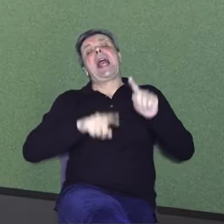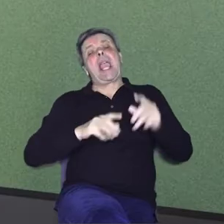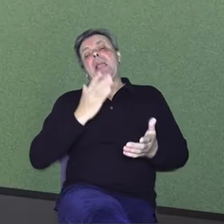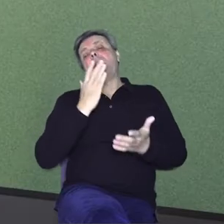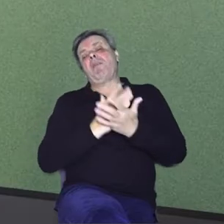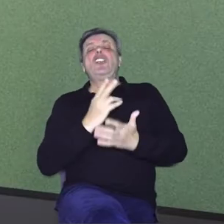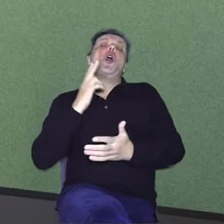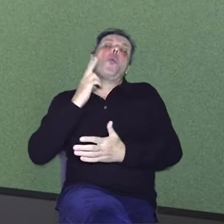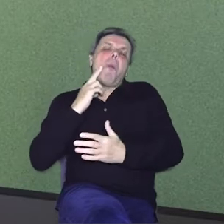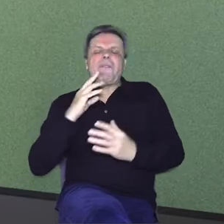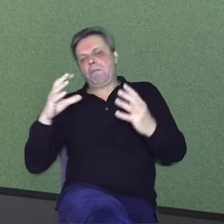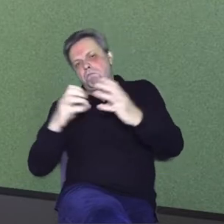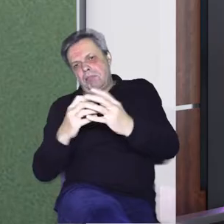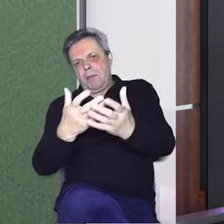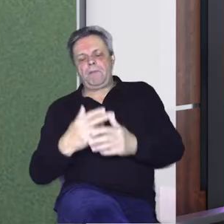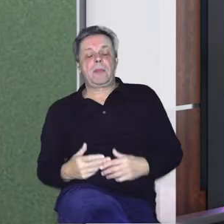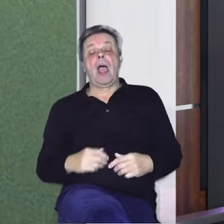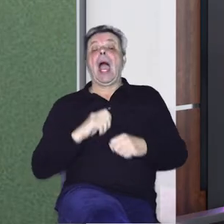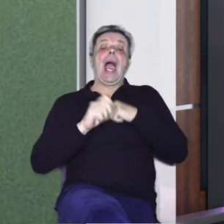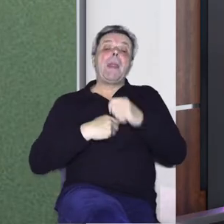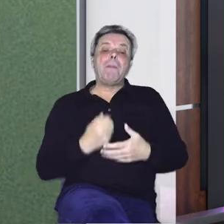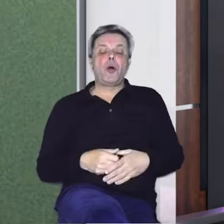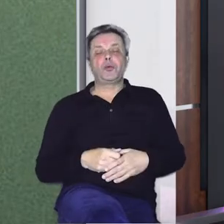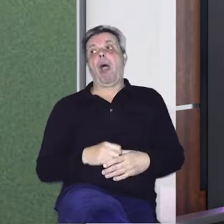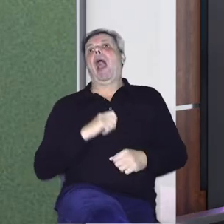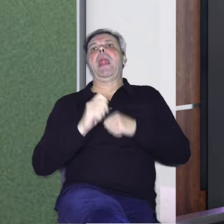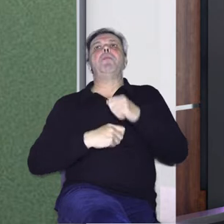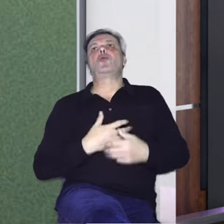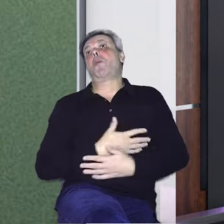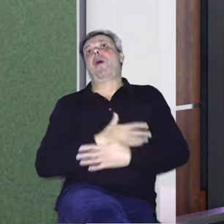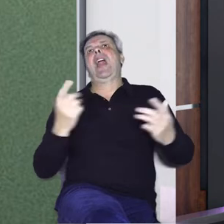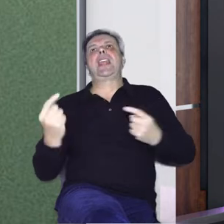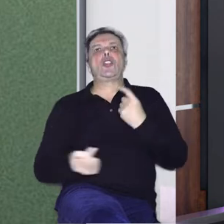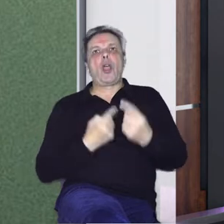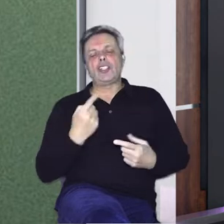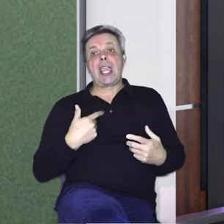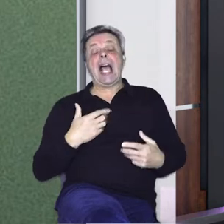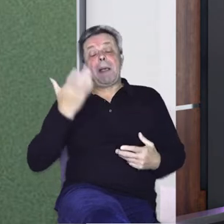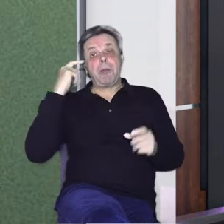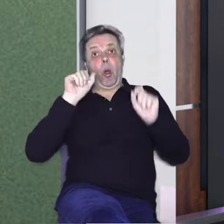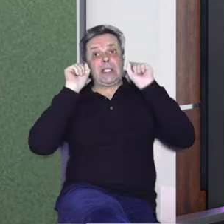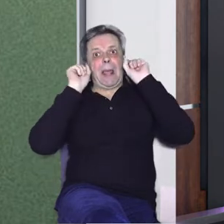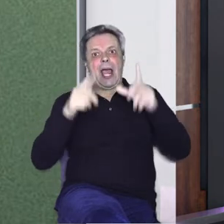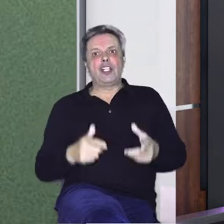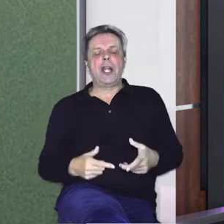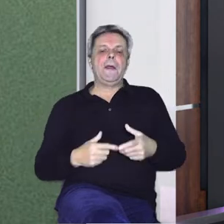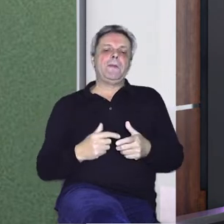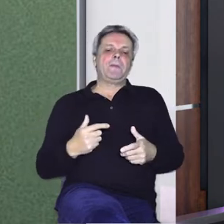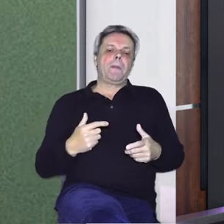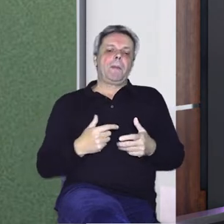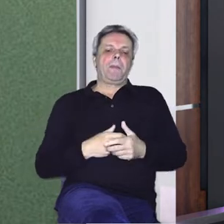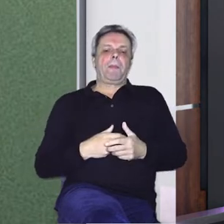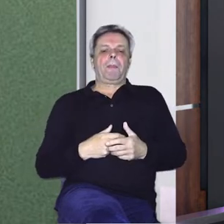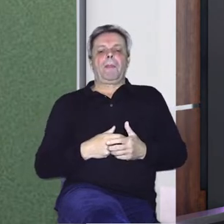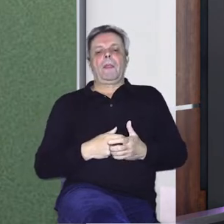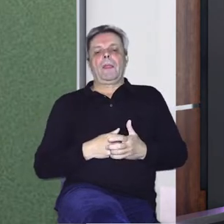kumovi. A kako je na poslu bilo? A na poslu to je bio bum, događaj. Stvarno sam bio iznenađen od da me zovu i